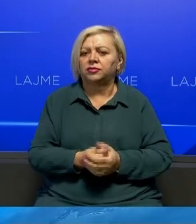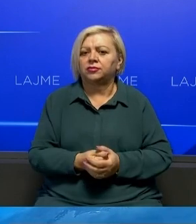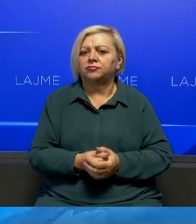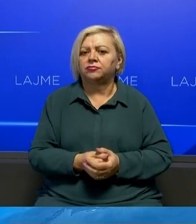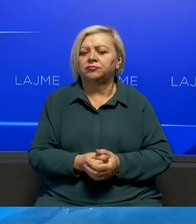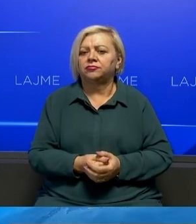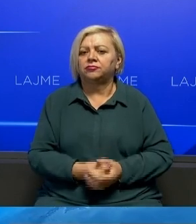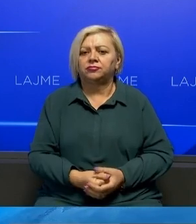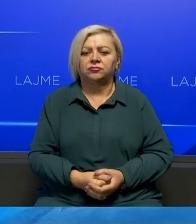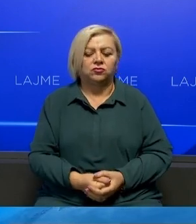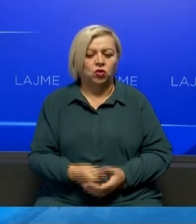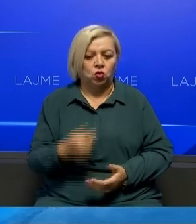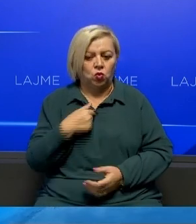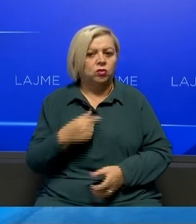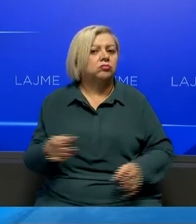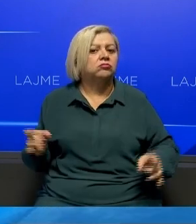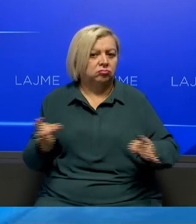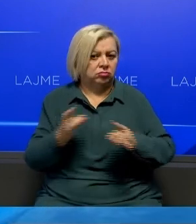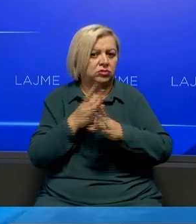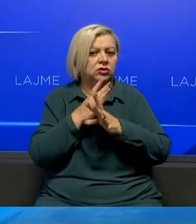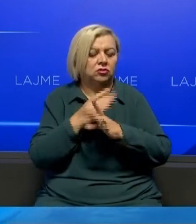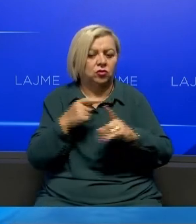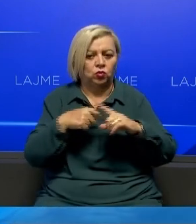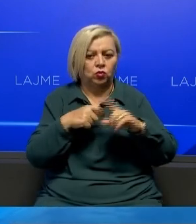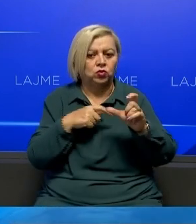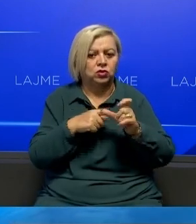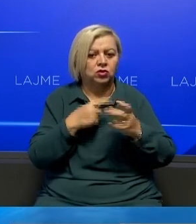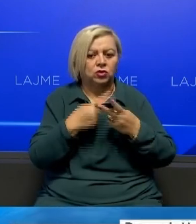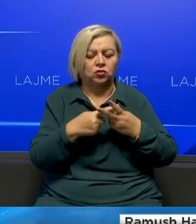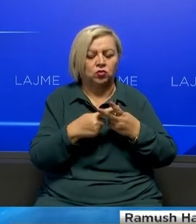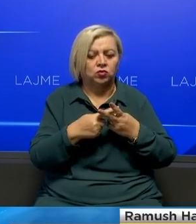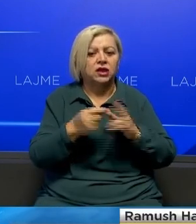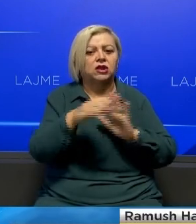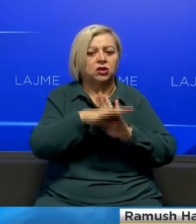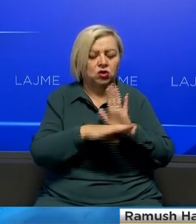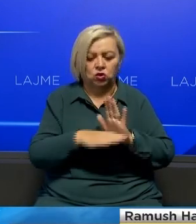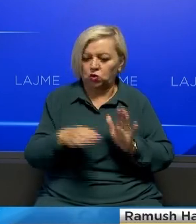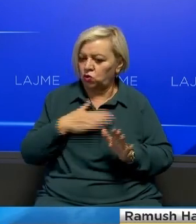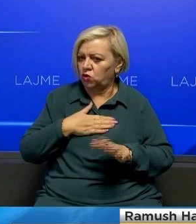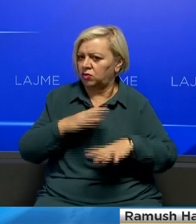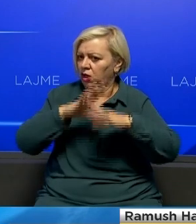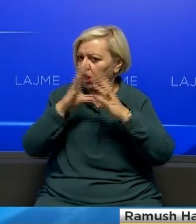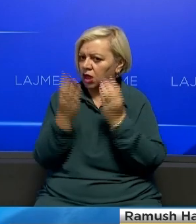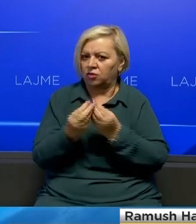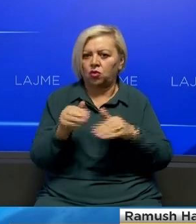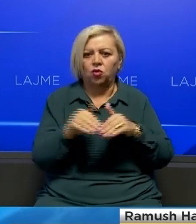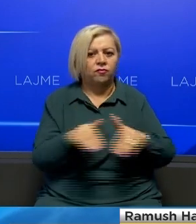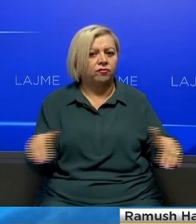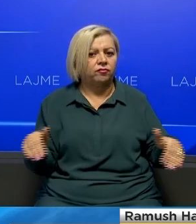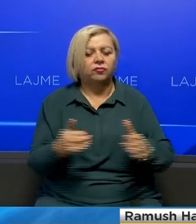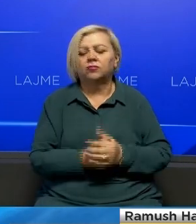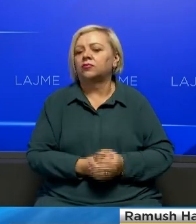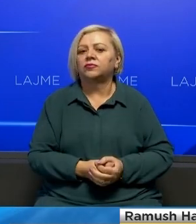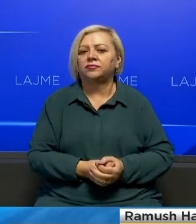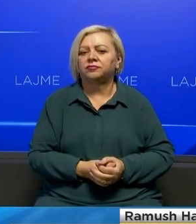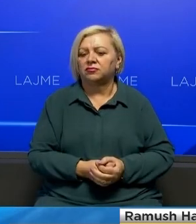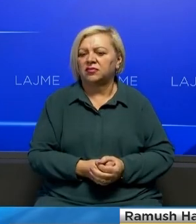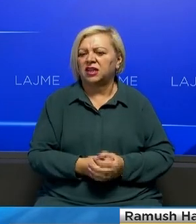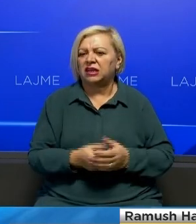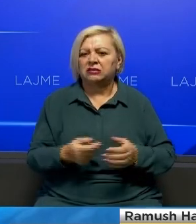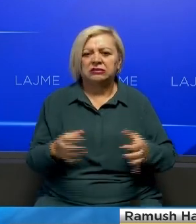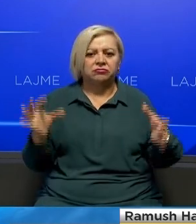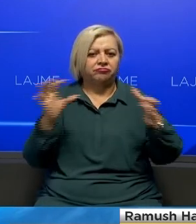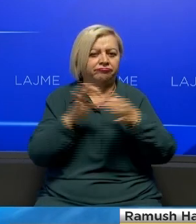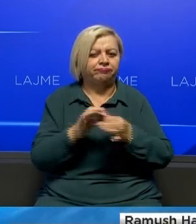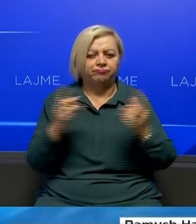janë pasojat Unë e përshëndesh shpatimin e kushetutës dhe të ligjeve tona në gjithë kufit e venit nuk omirë me i lije me fushata